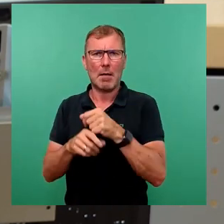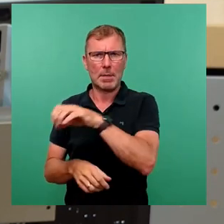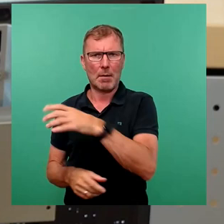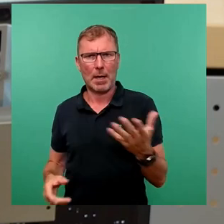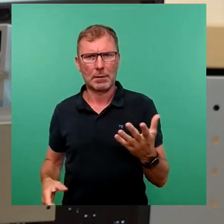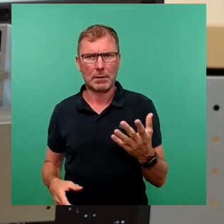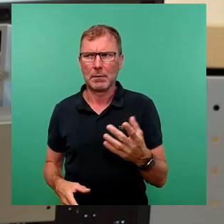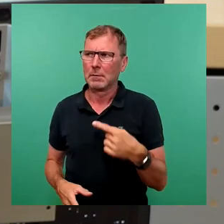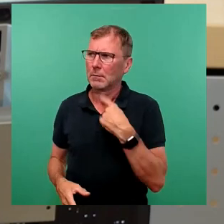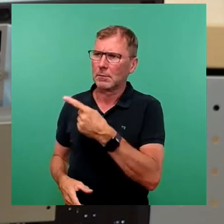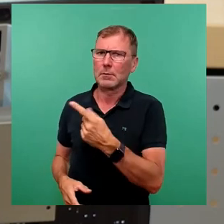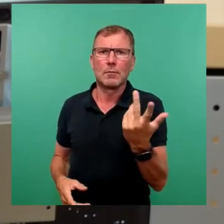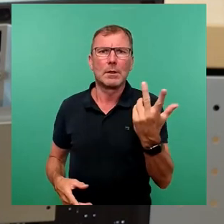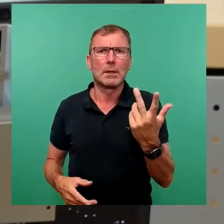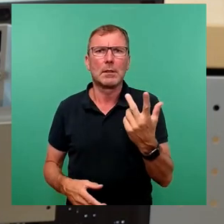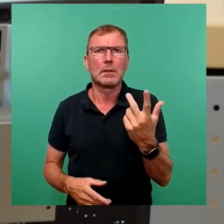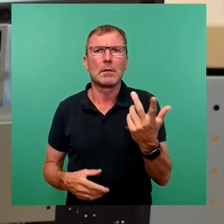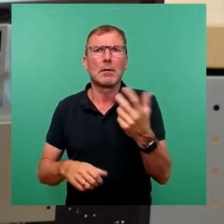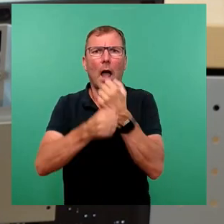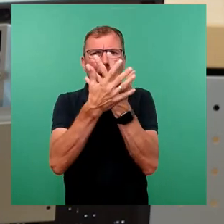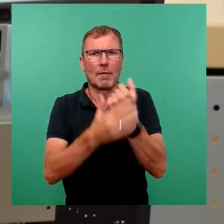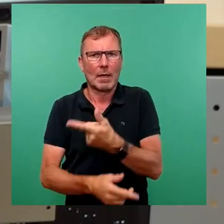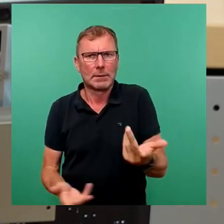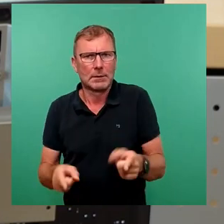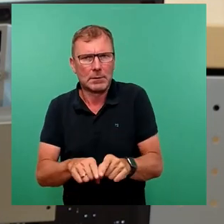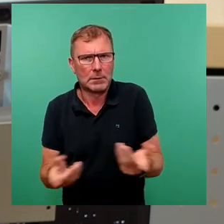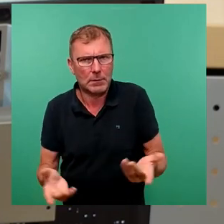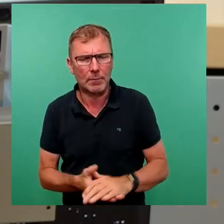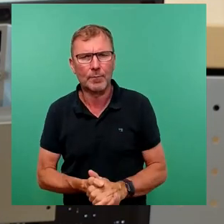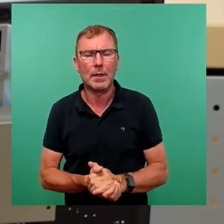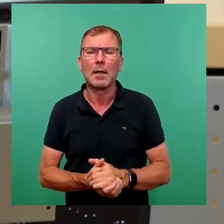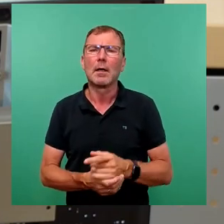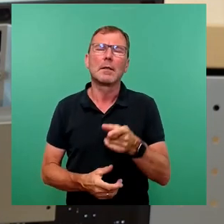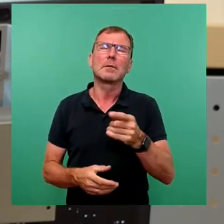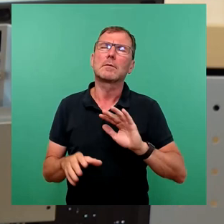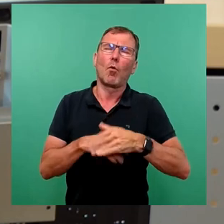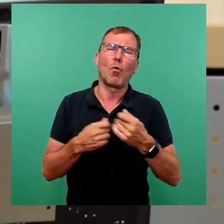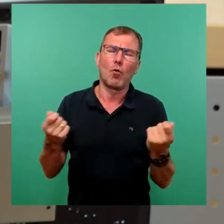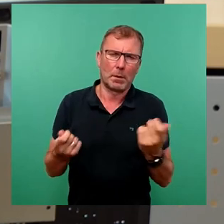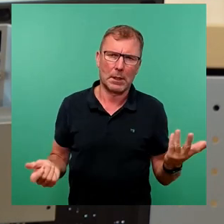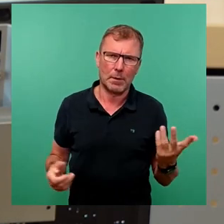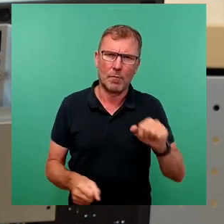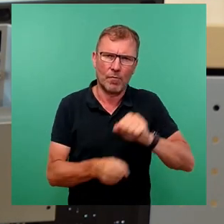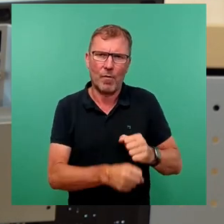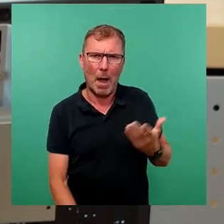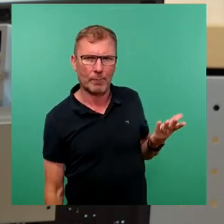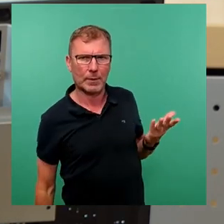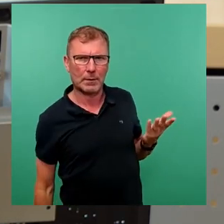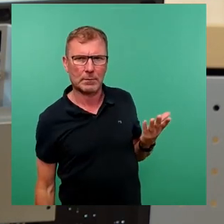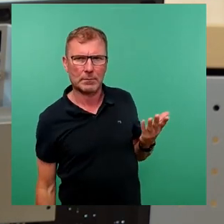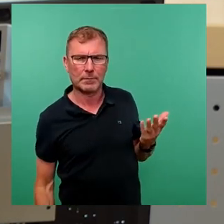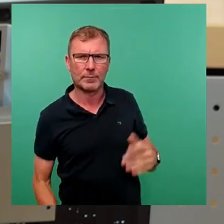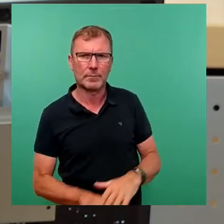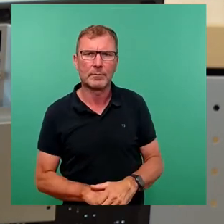erinnert eher an Fort Knox als an den Stadtteilfest. Hier ist der Amtsschimmel, das lässt sich unschwer erkennen, gewaltig galoppiert.